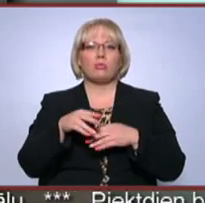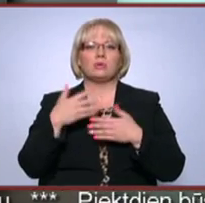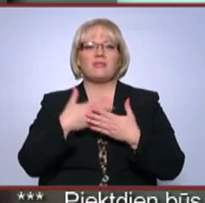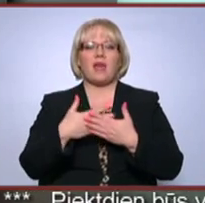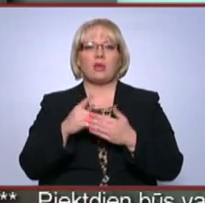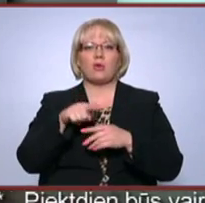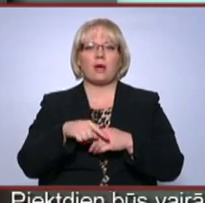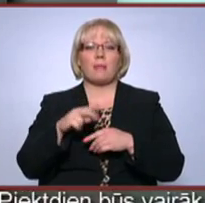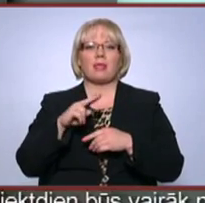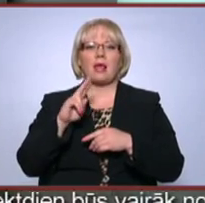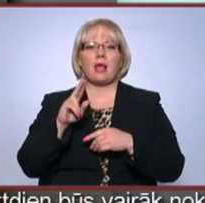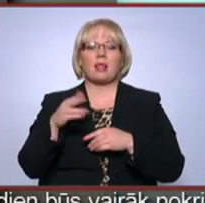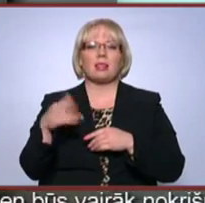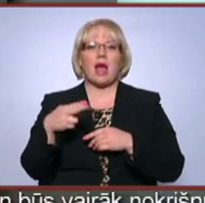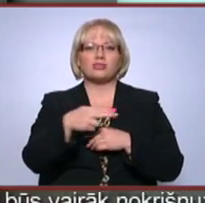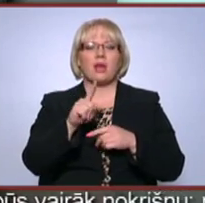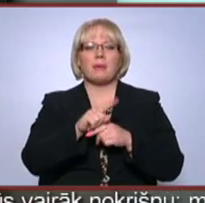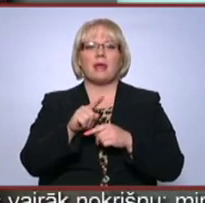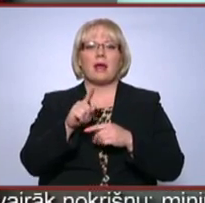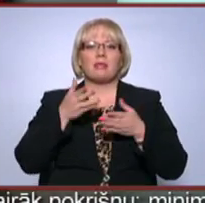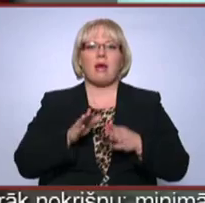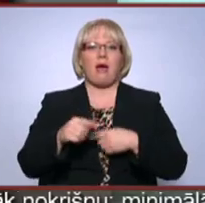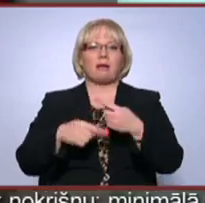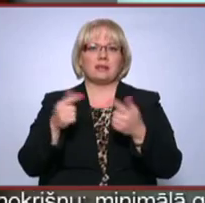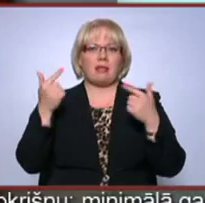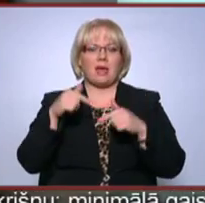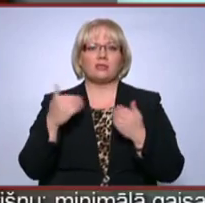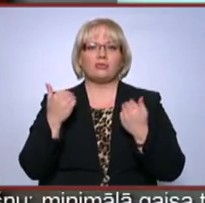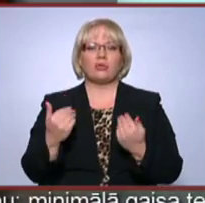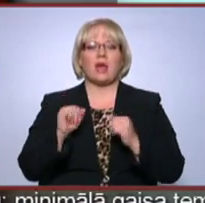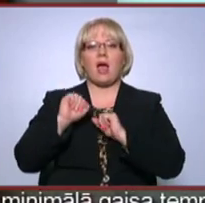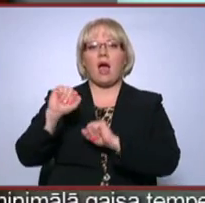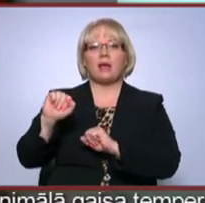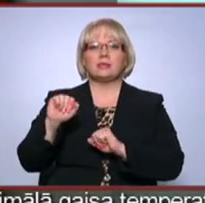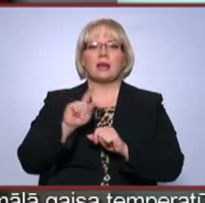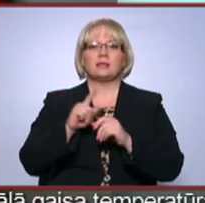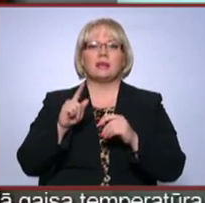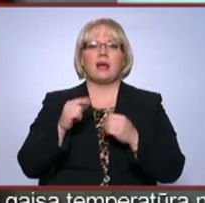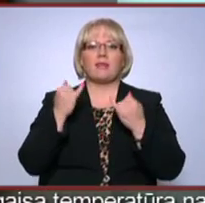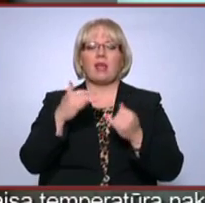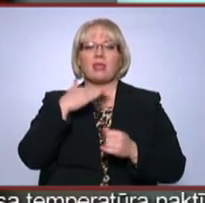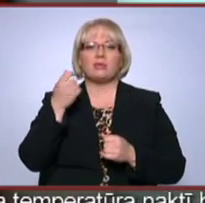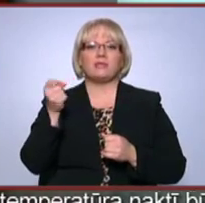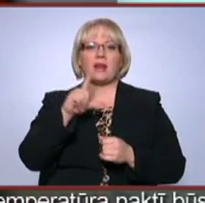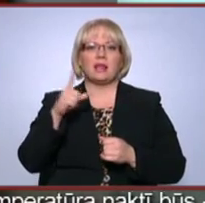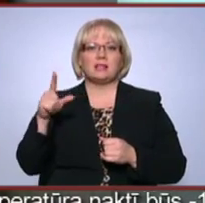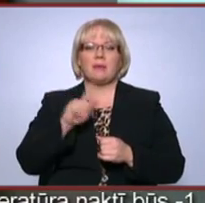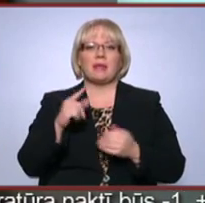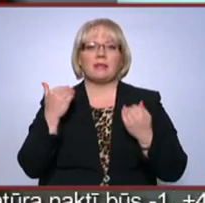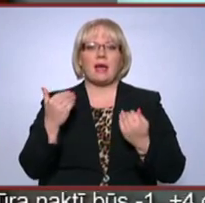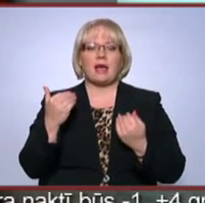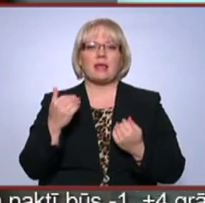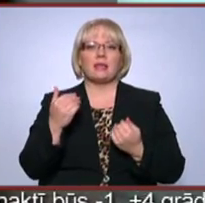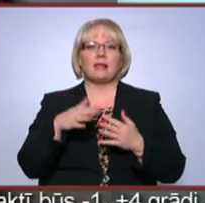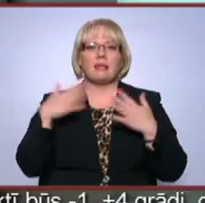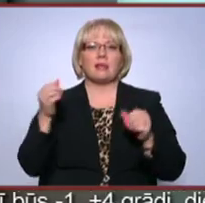pārceļo, bet lašiem ir nārsti laiks. Šogada lašu un neģu aizsargāšanai atvēlēts vairāk līdzekļu, kaut arī saspringtākais darba cēlienu zīvišu